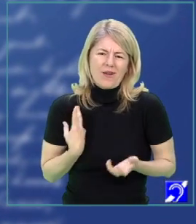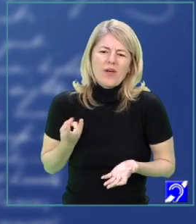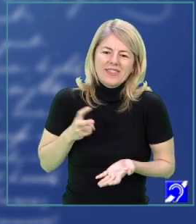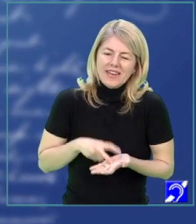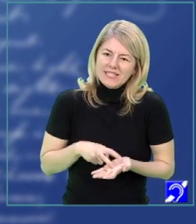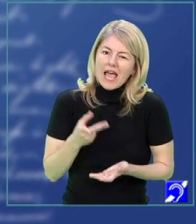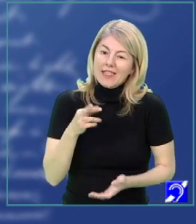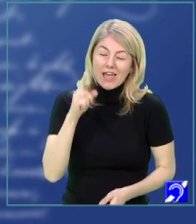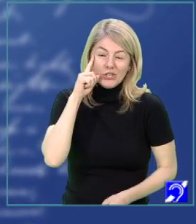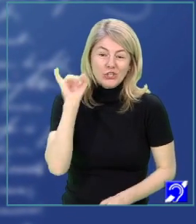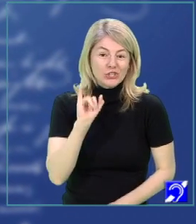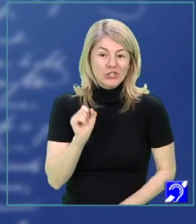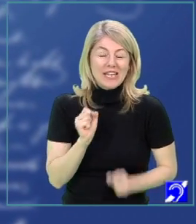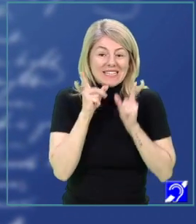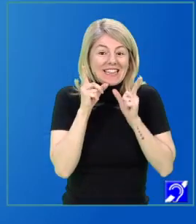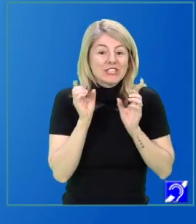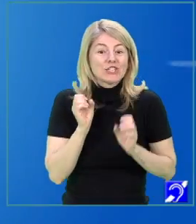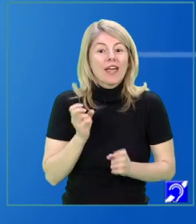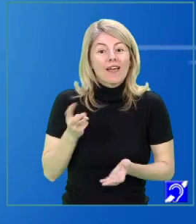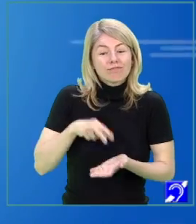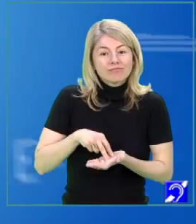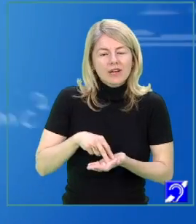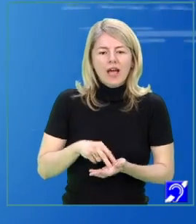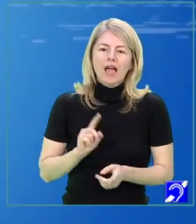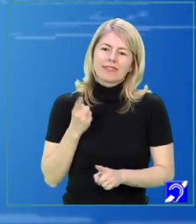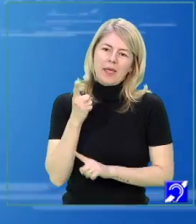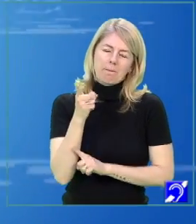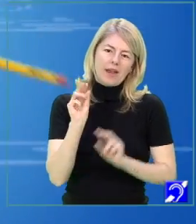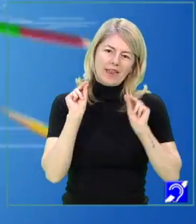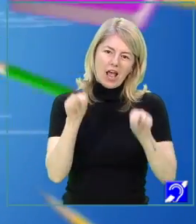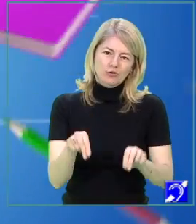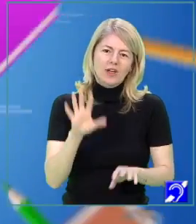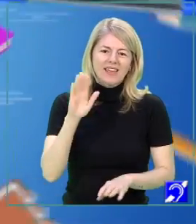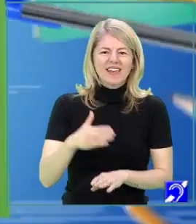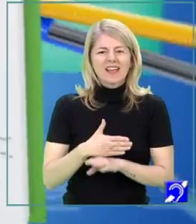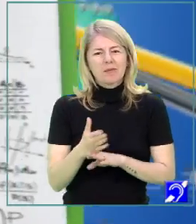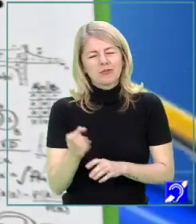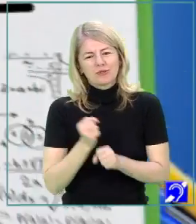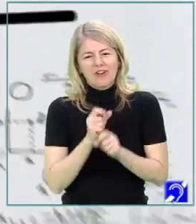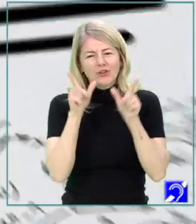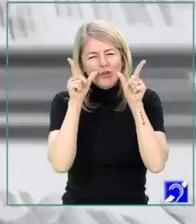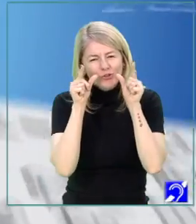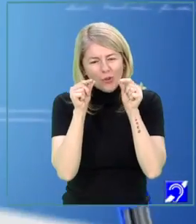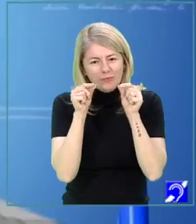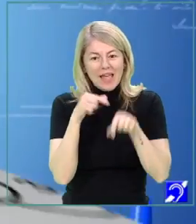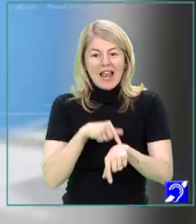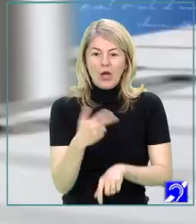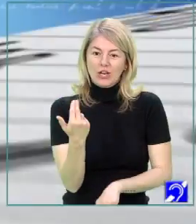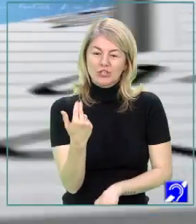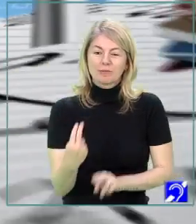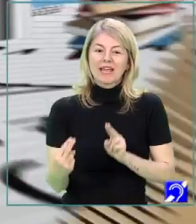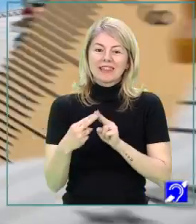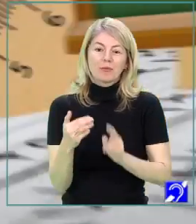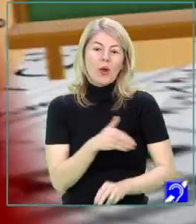dar știți că cine se trezește de dimineață, departe ajunge, chiar dacă mai târziu îi se face somn. La ora 15 ne